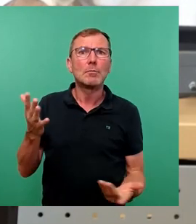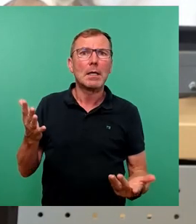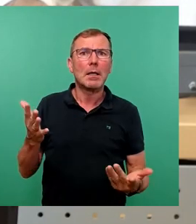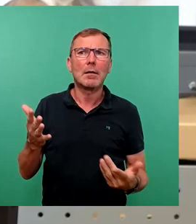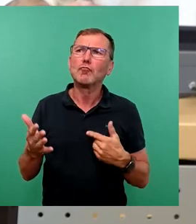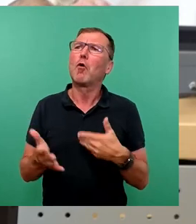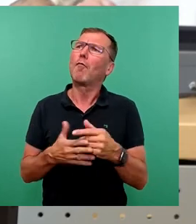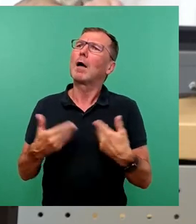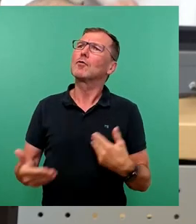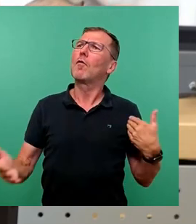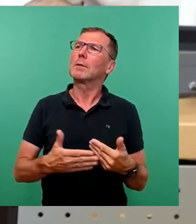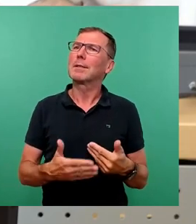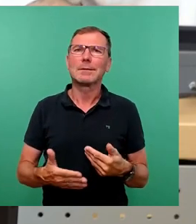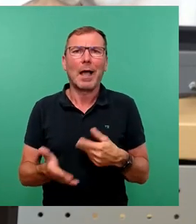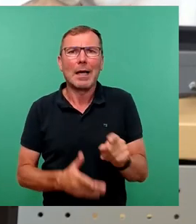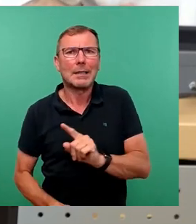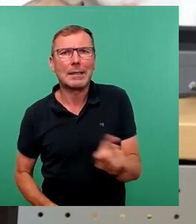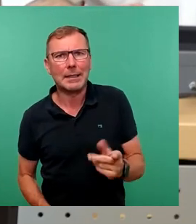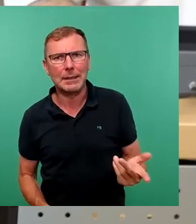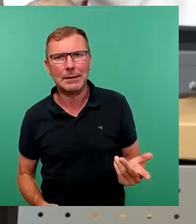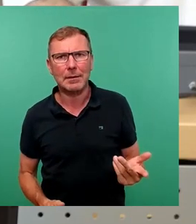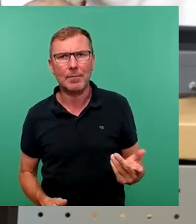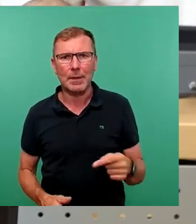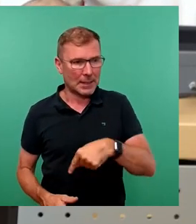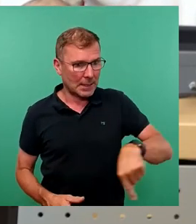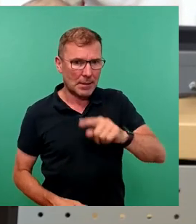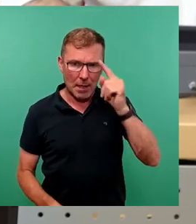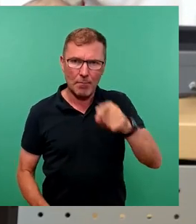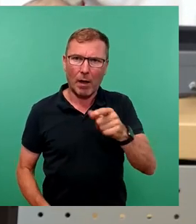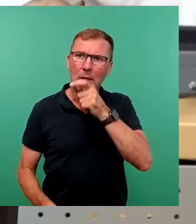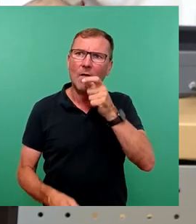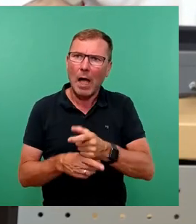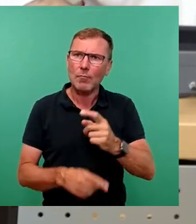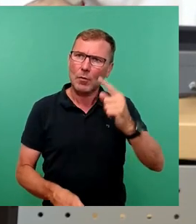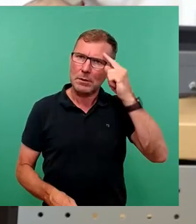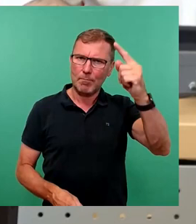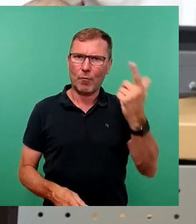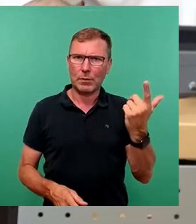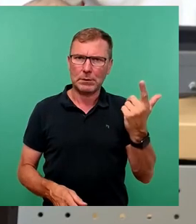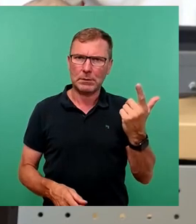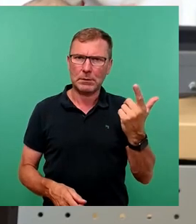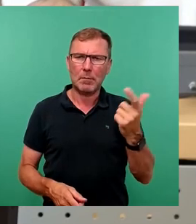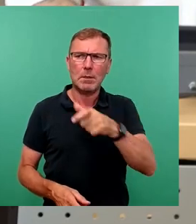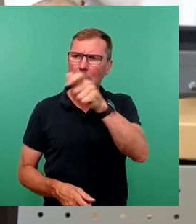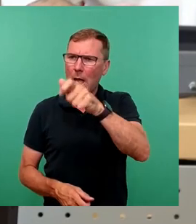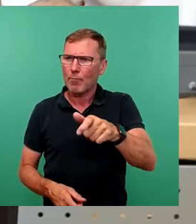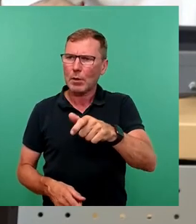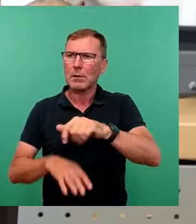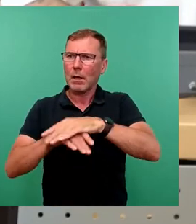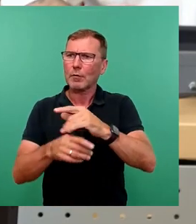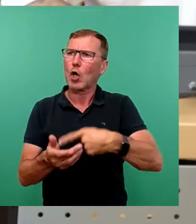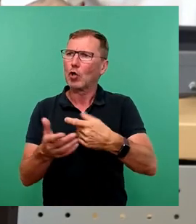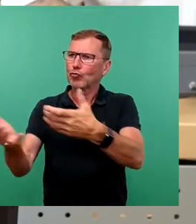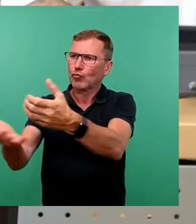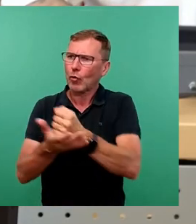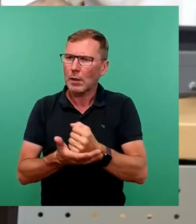bisher verbieten. Zumindest diejenigen hier im Rat, die verantwortungsvoll mit dem von den Bürgern erwirtschafteten Steuern umgehen.